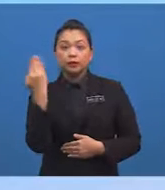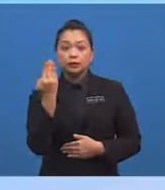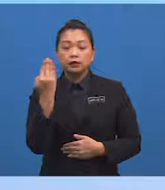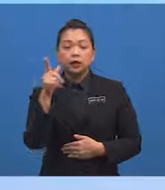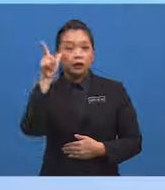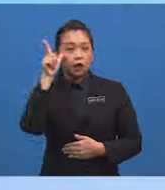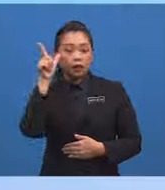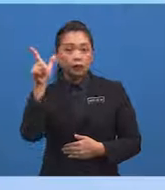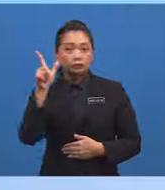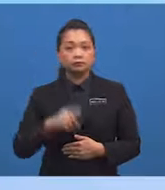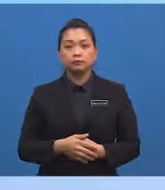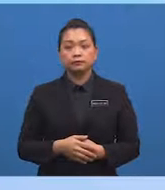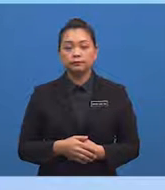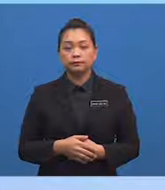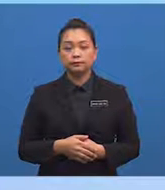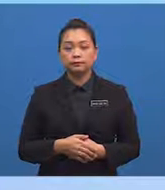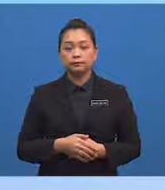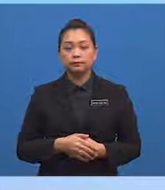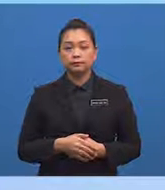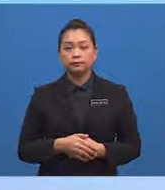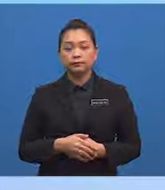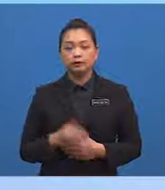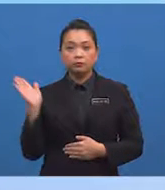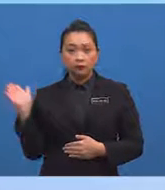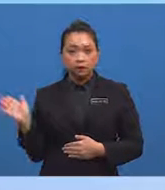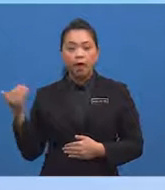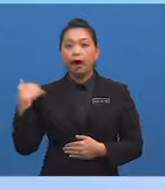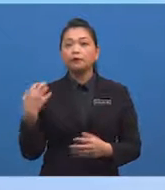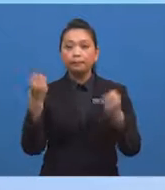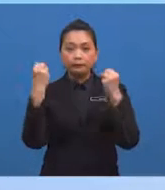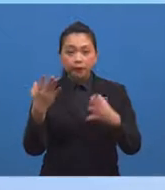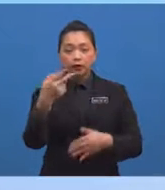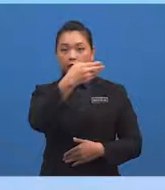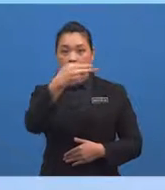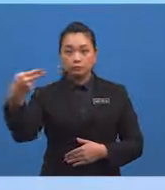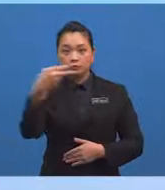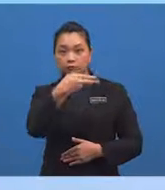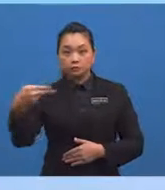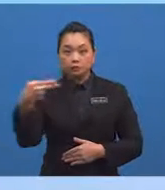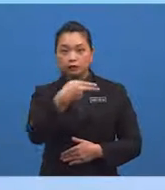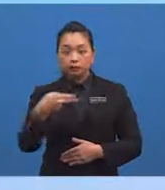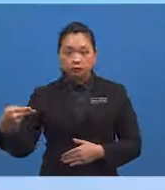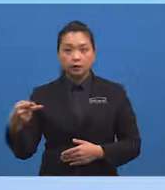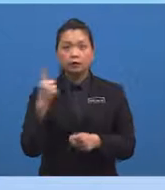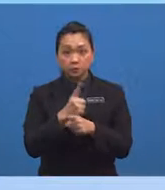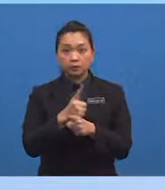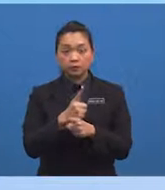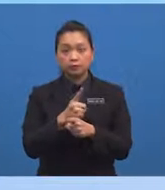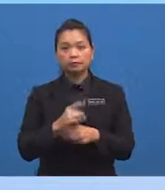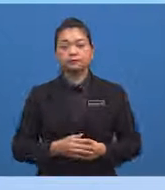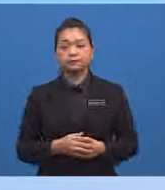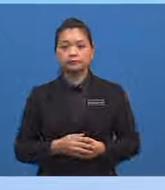di pangsa puri Jeriji ini juga mempunyai banyak garis selari secara melintang